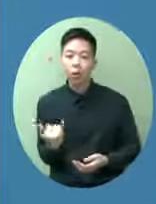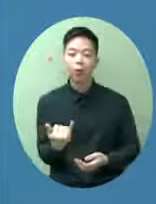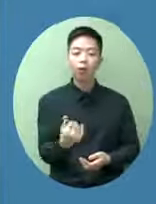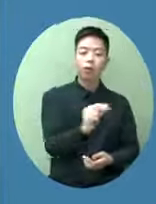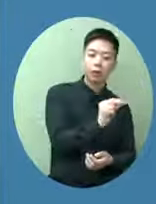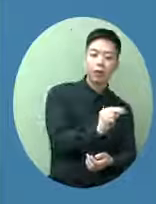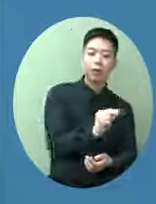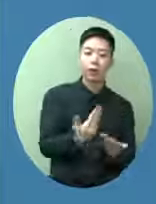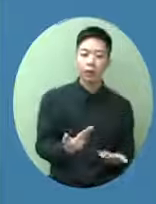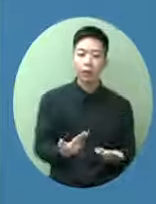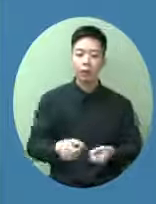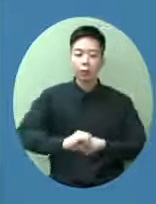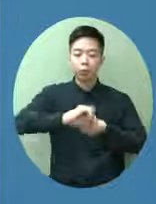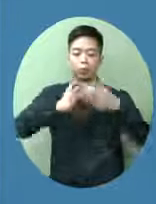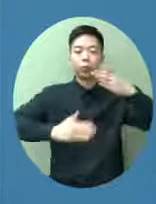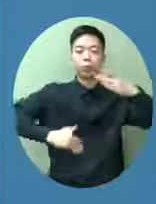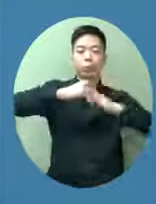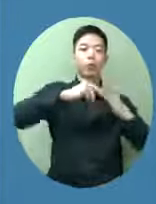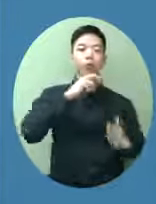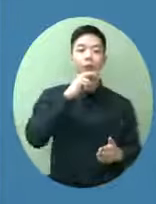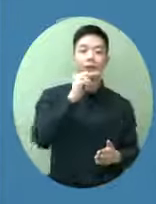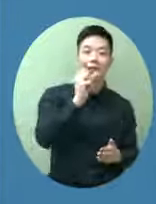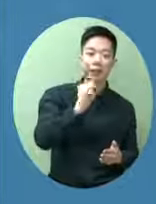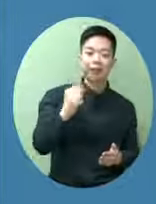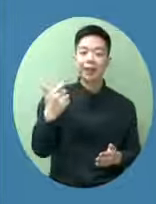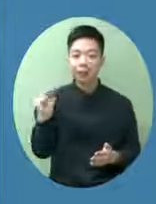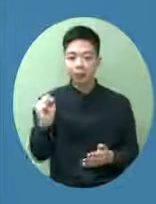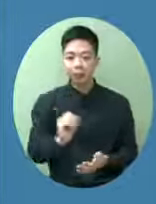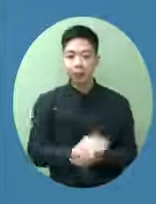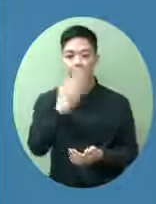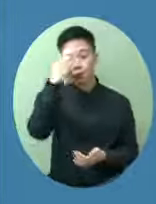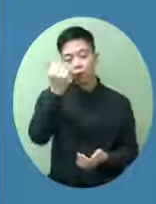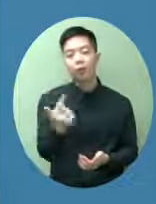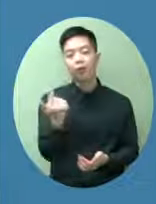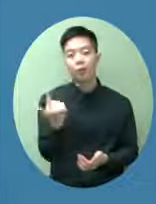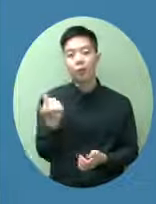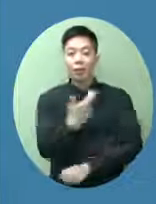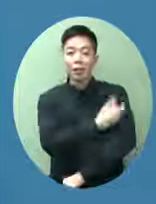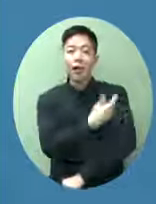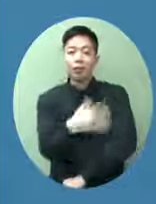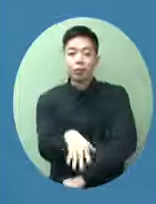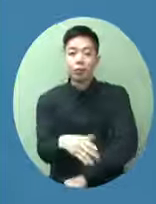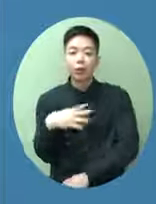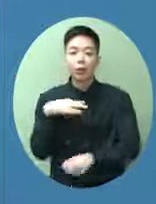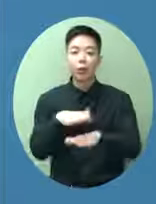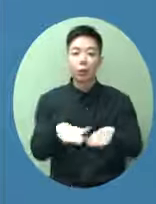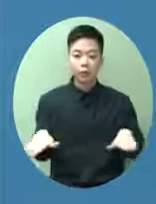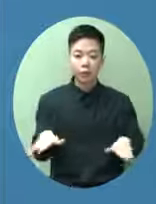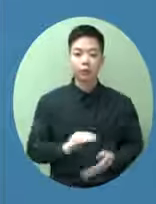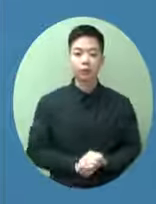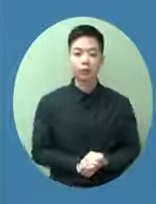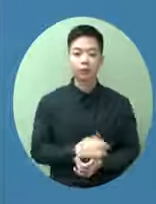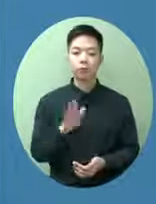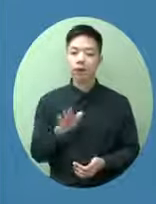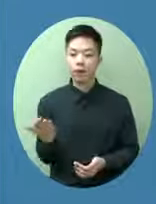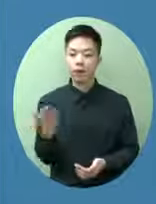飄升到七、八十個個個案幸好這些個案因為很多人打了針都是比較穩定但是你可以